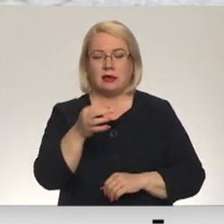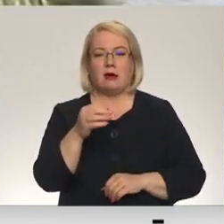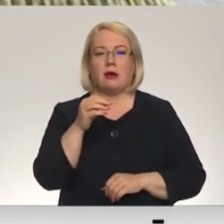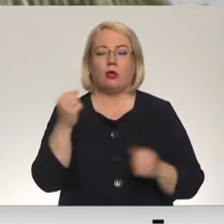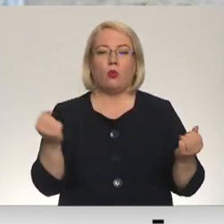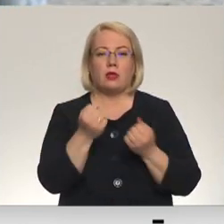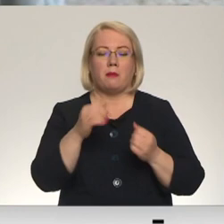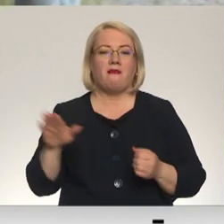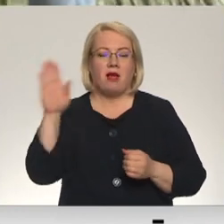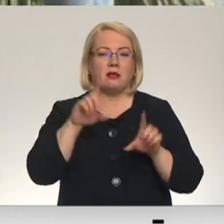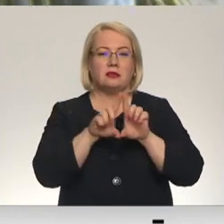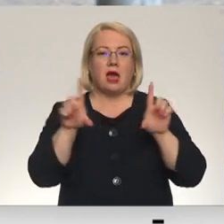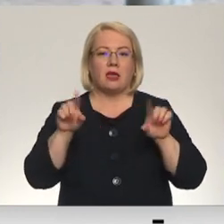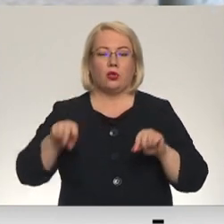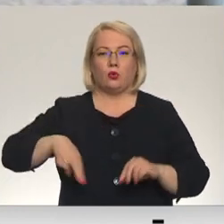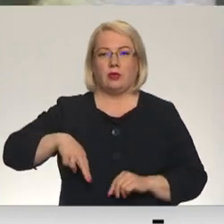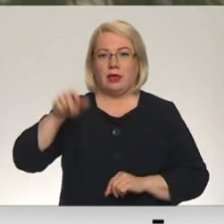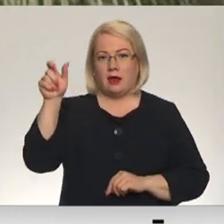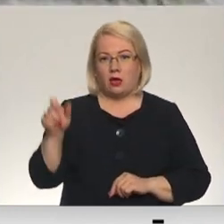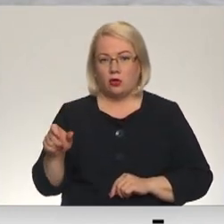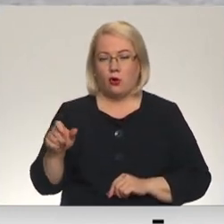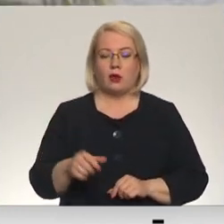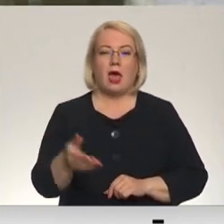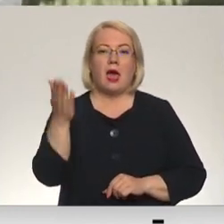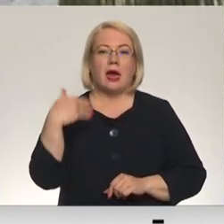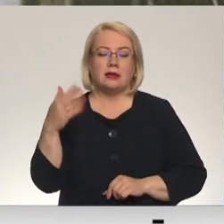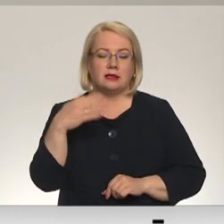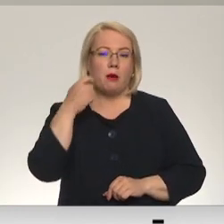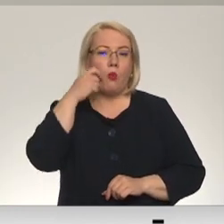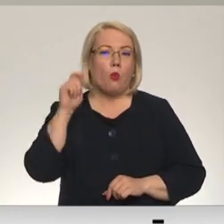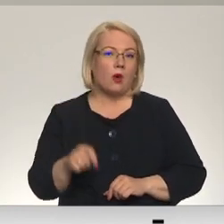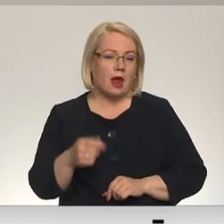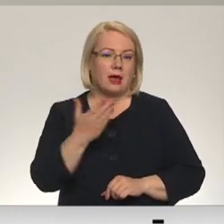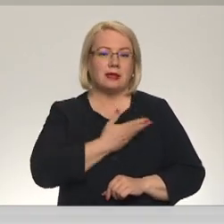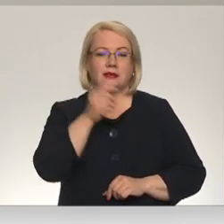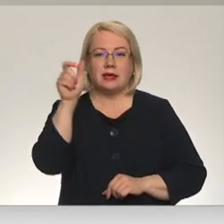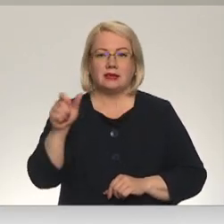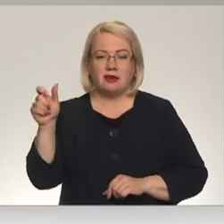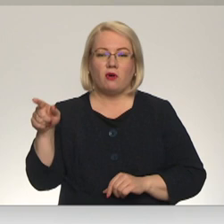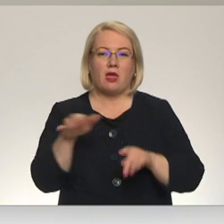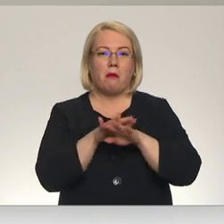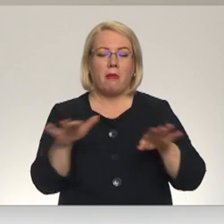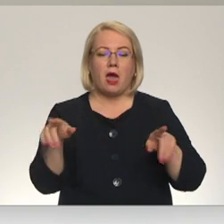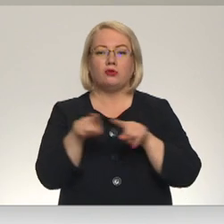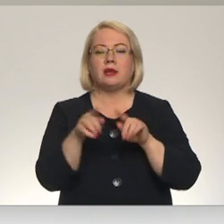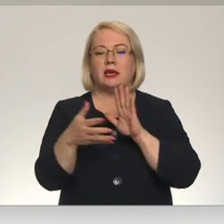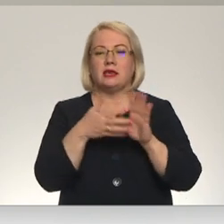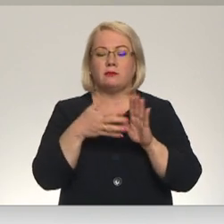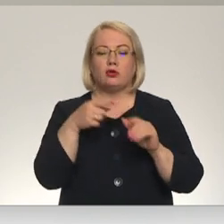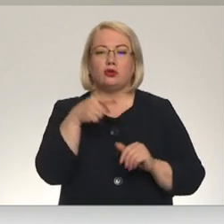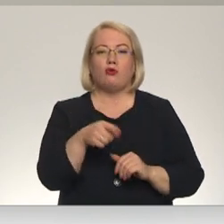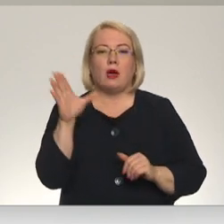valsts aģentūras direktore. Aicinām Ukrainas civiliedzīvotāju bērns arī izmantot šo iespēju un